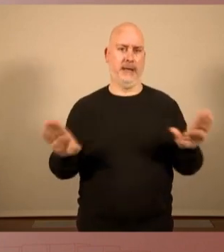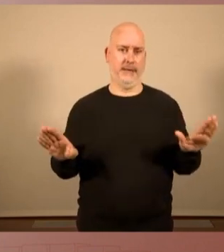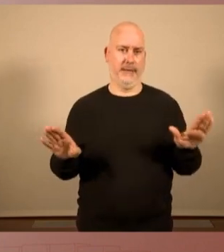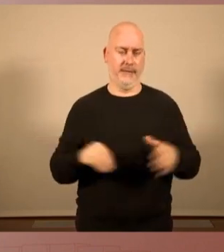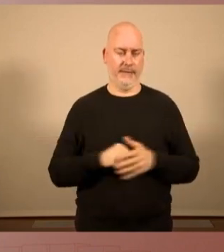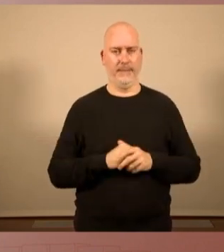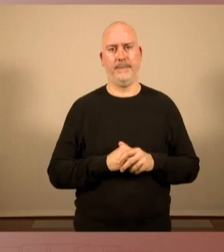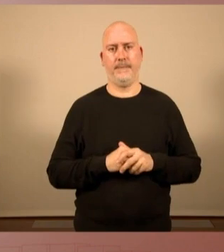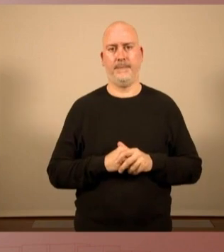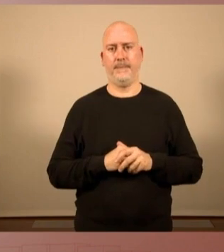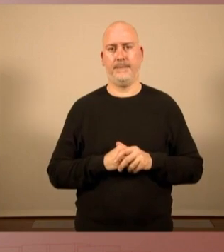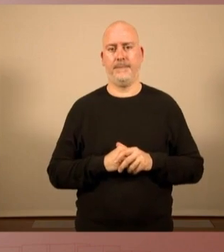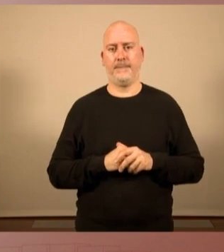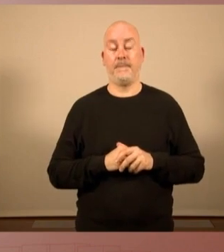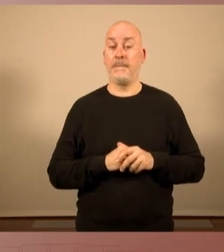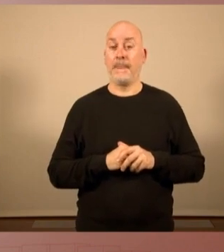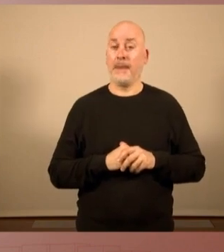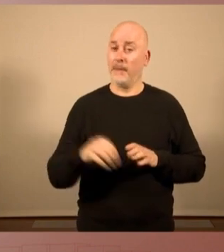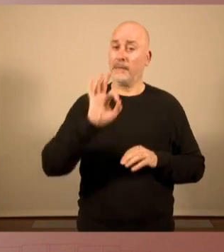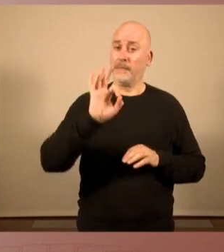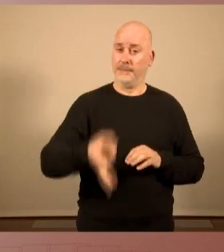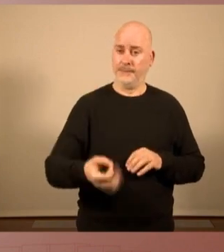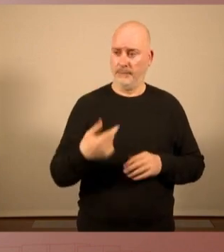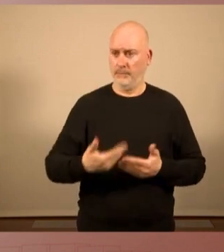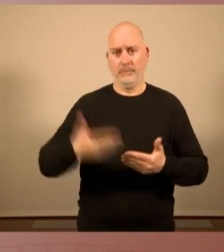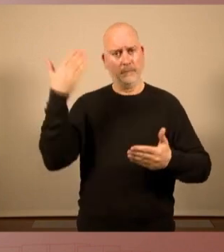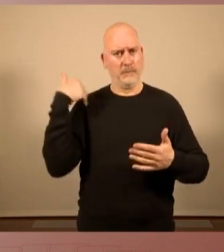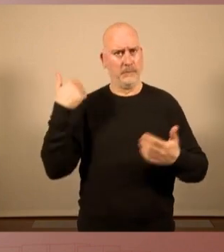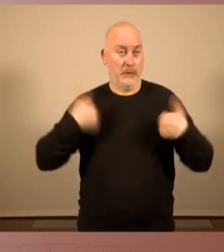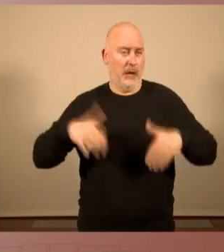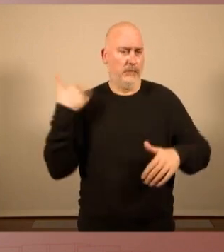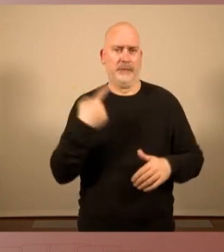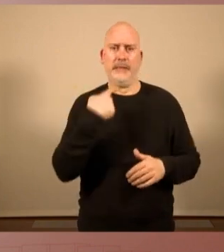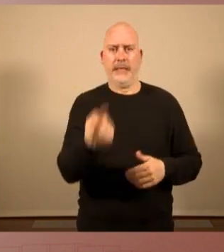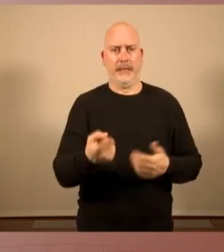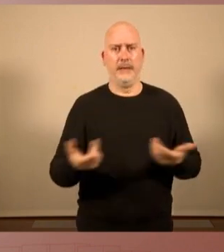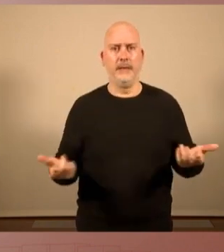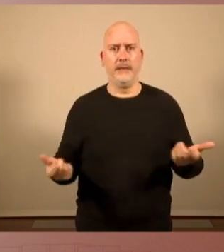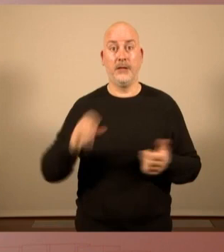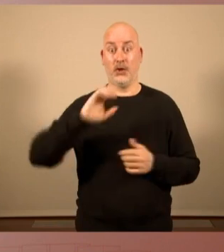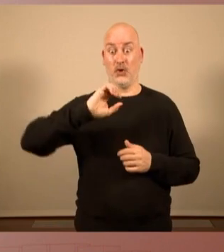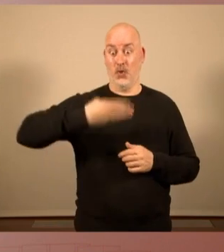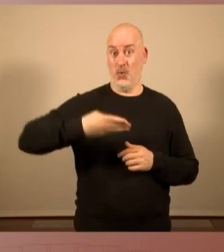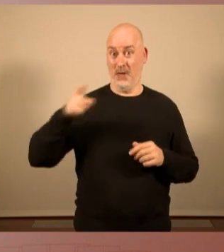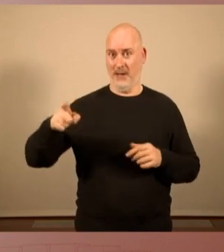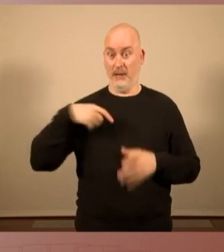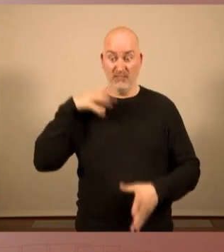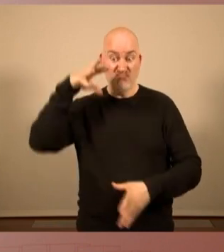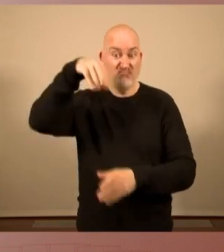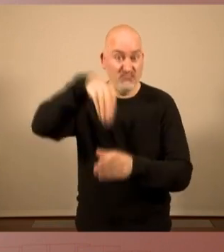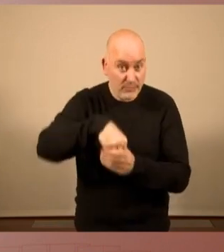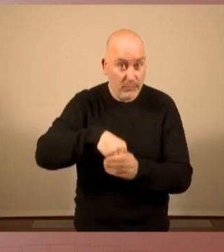I sí, nosaltres ho vam dir. Quan la CUP entra en força a les institucions,